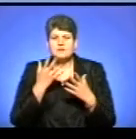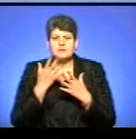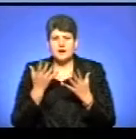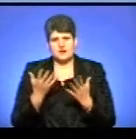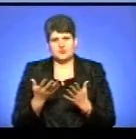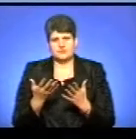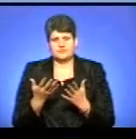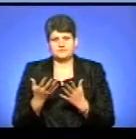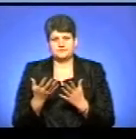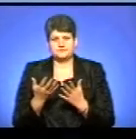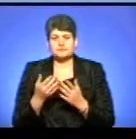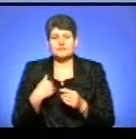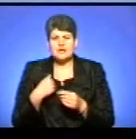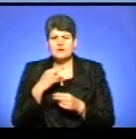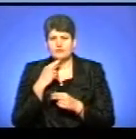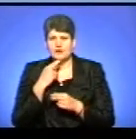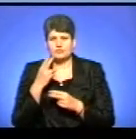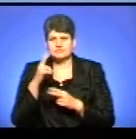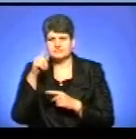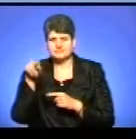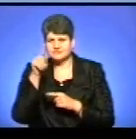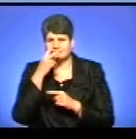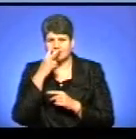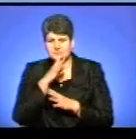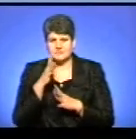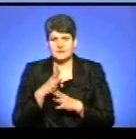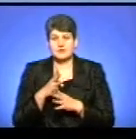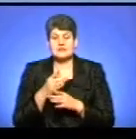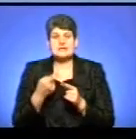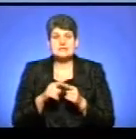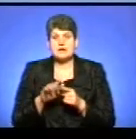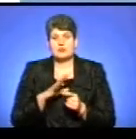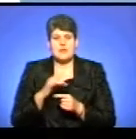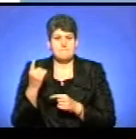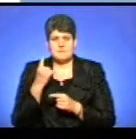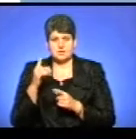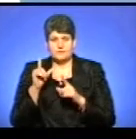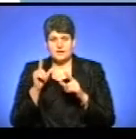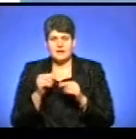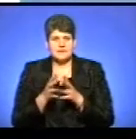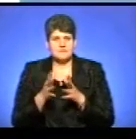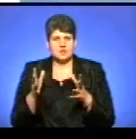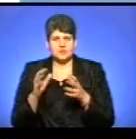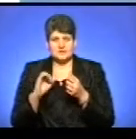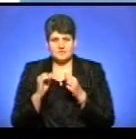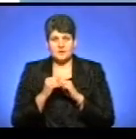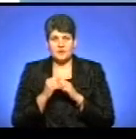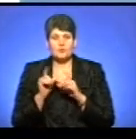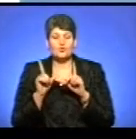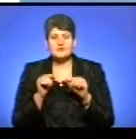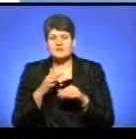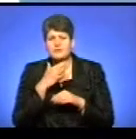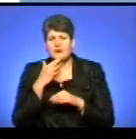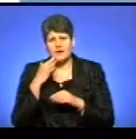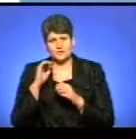тобі ж не звернув на це увагу, не придав. Це моя така перша була така поїздка. Яка найбільше запам'яталася, так? Та ні, поїздок дуже багато